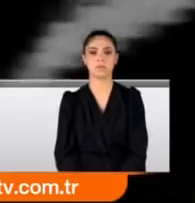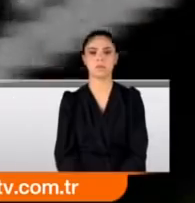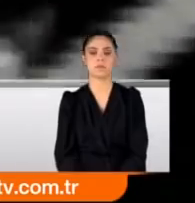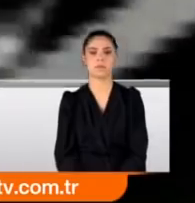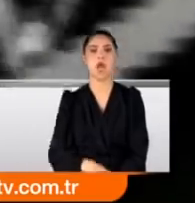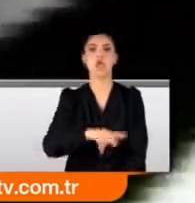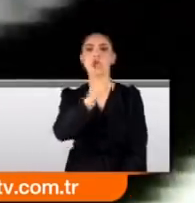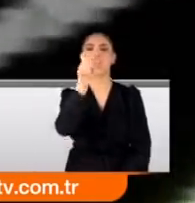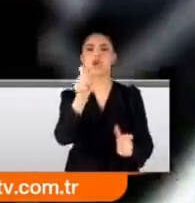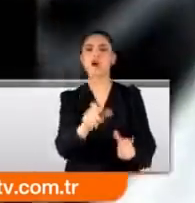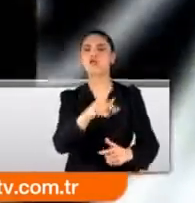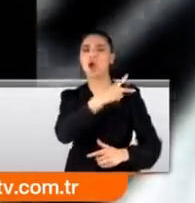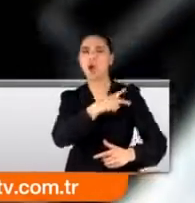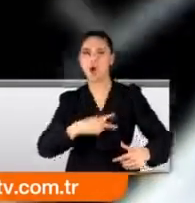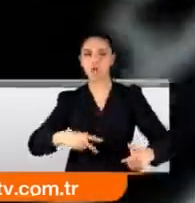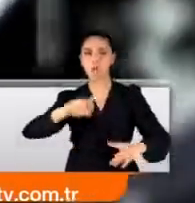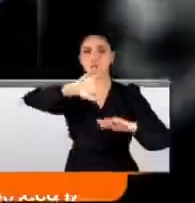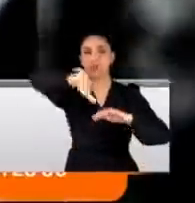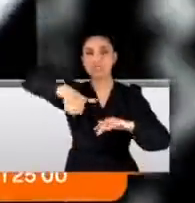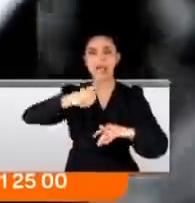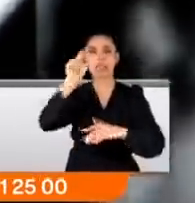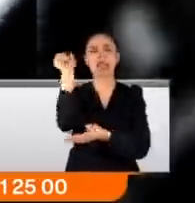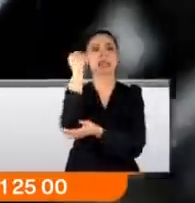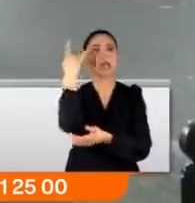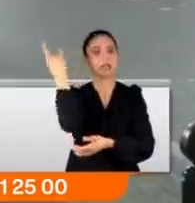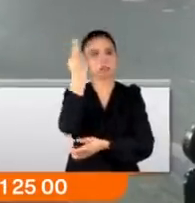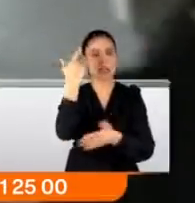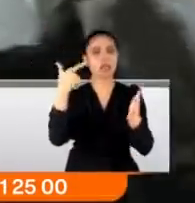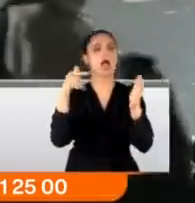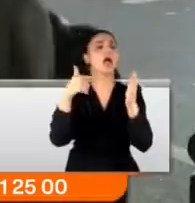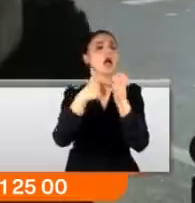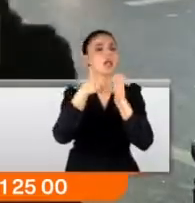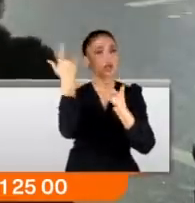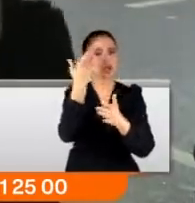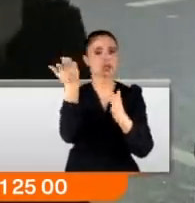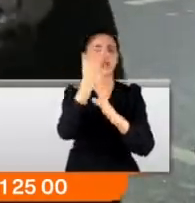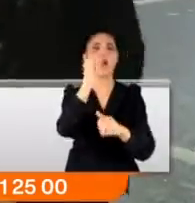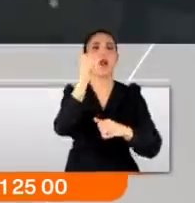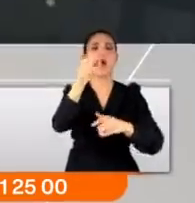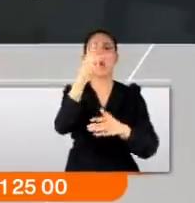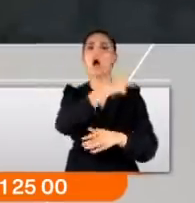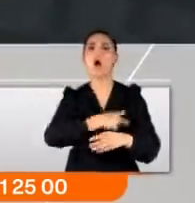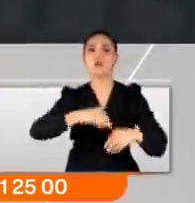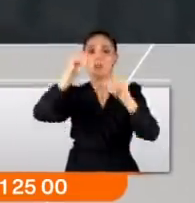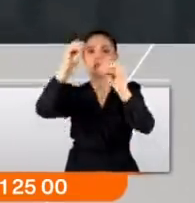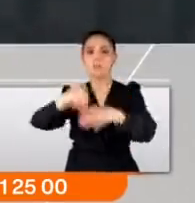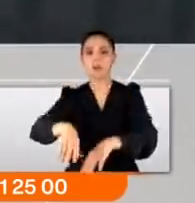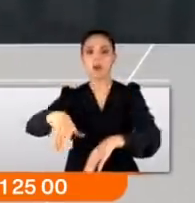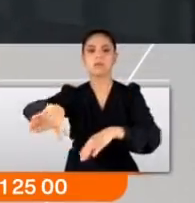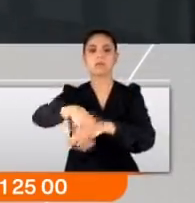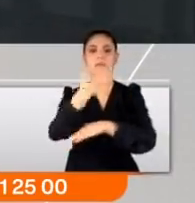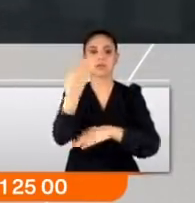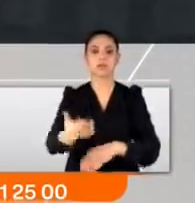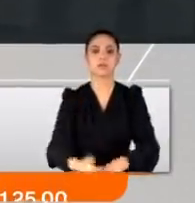Yolcu otobüsünü çaldı. Kadıköy Taksim turu yaptıktan sonra aracı terk edip kayıplara karıştı. Bir de arabayı kullanmayı da biliyor.